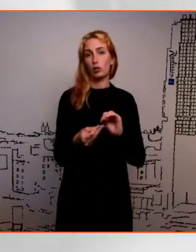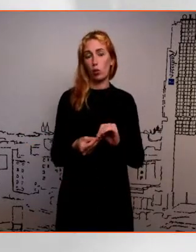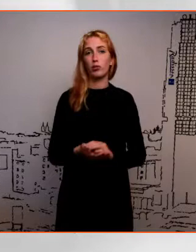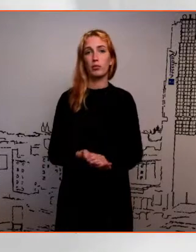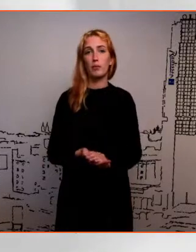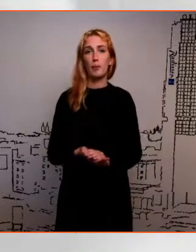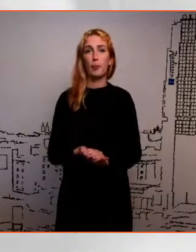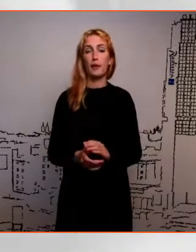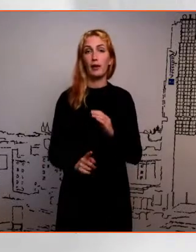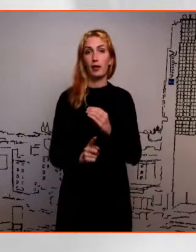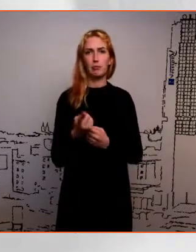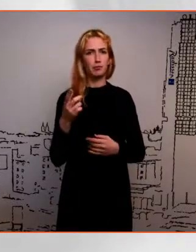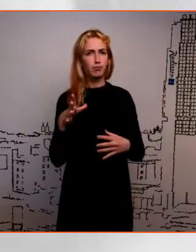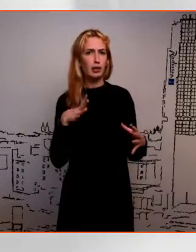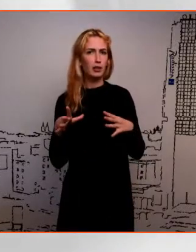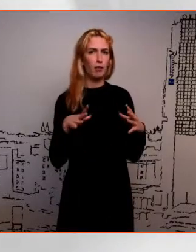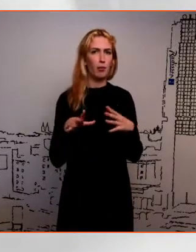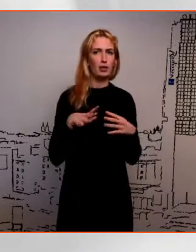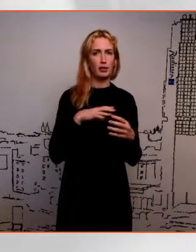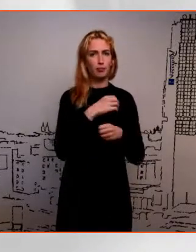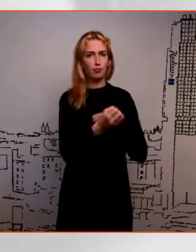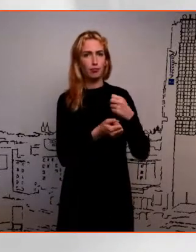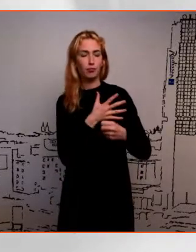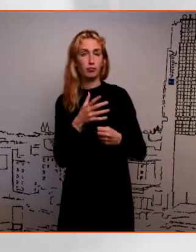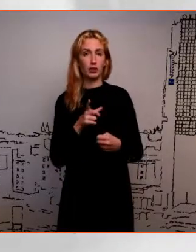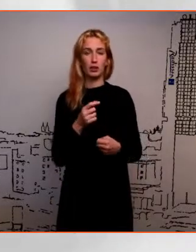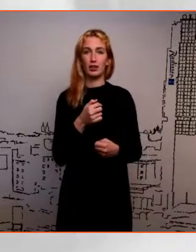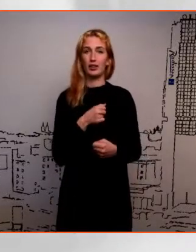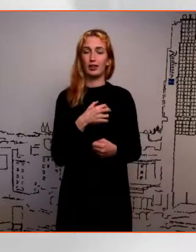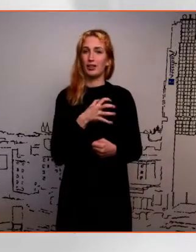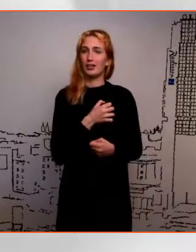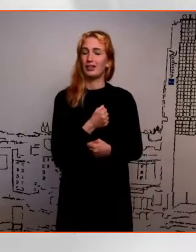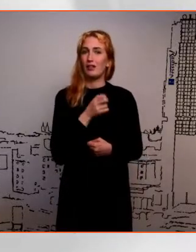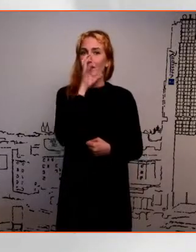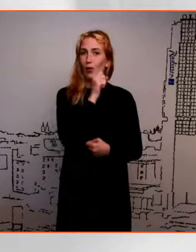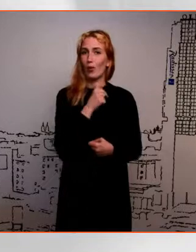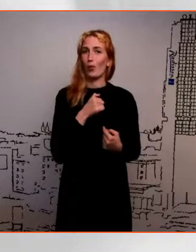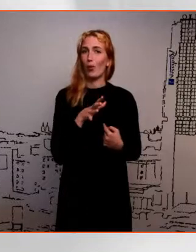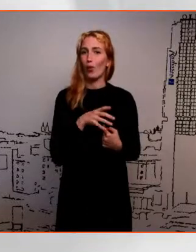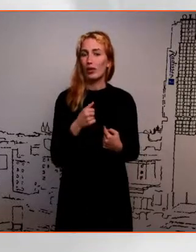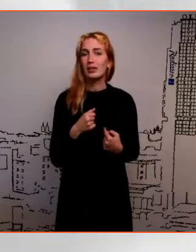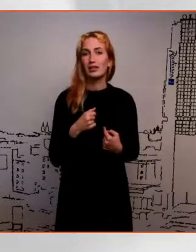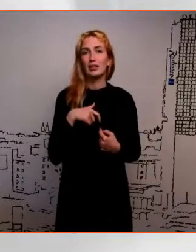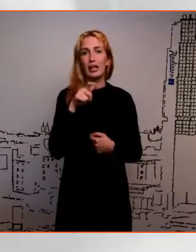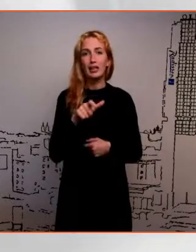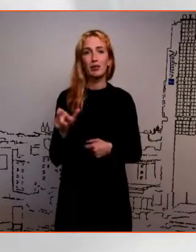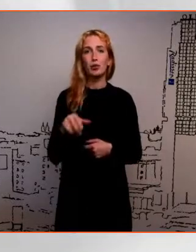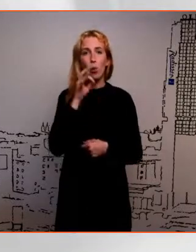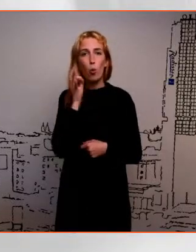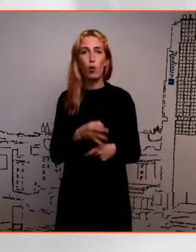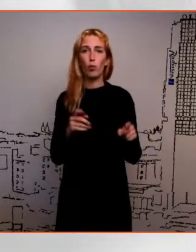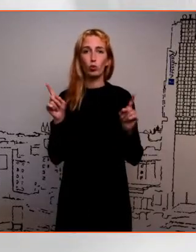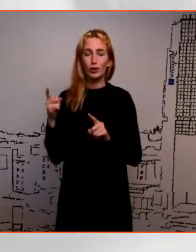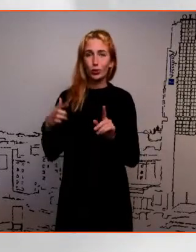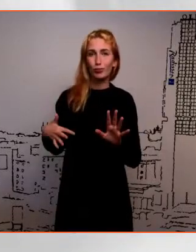kui natukene valmistasin seda ettega neteta, siis muidugi süda hirmusesti valutas, et kus meie rahvas on olnud ja kus me oleme üldse tulnud.